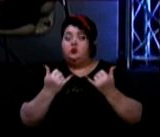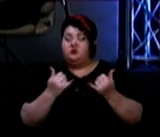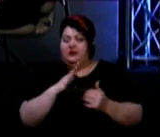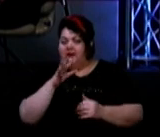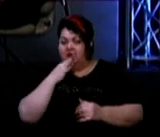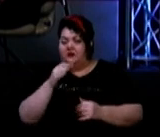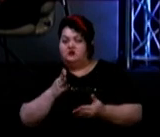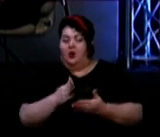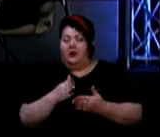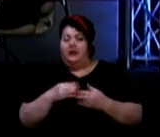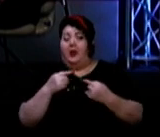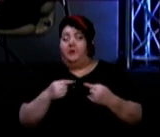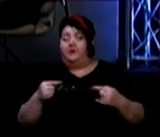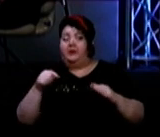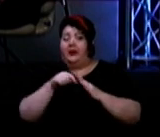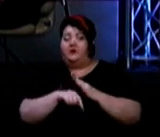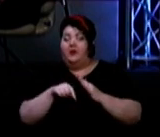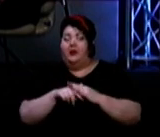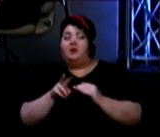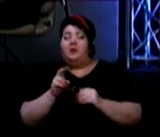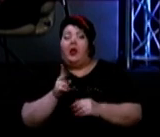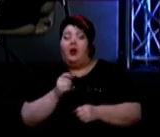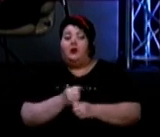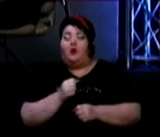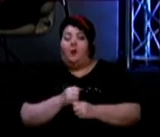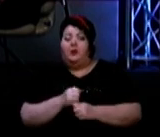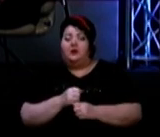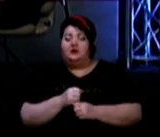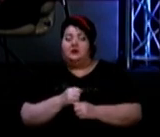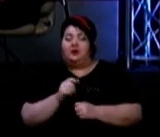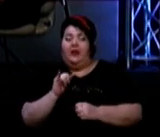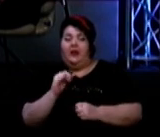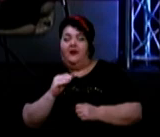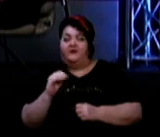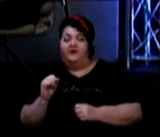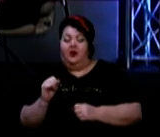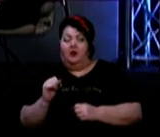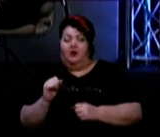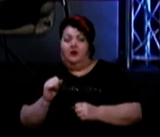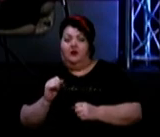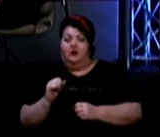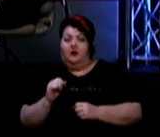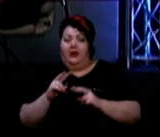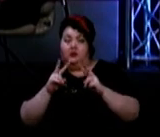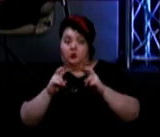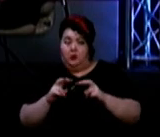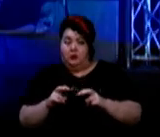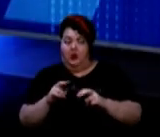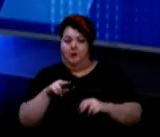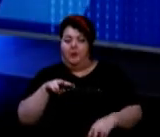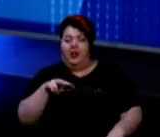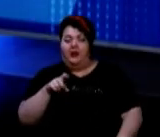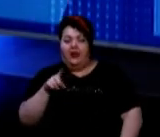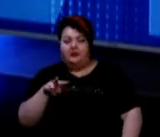предметом для аналізу. Як роблять, взагалі, цей аналіз і фатестування? Предметом є плазма